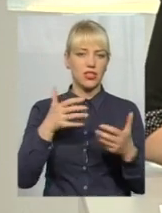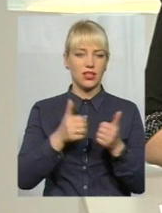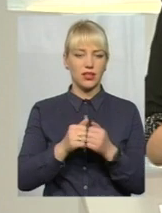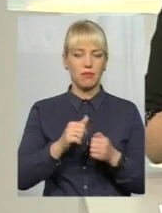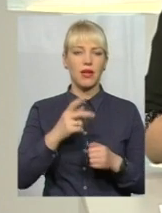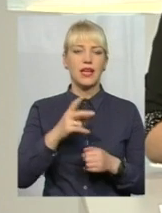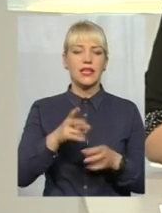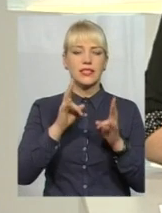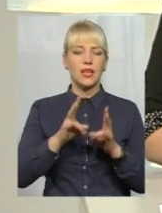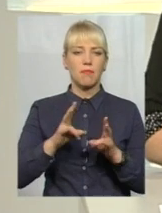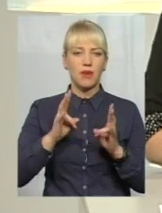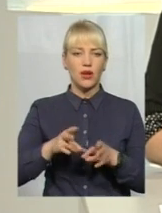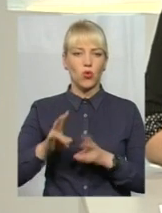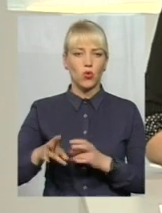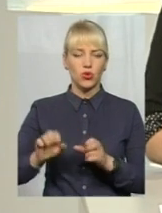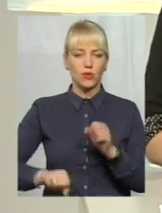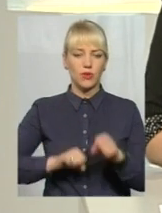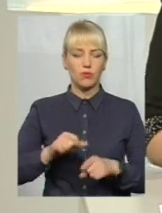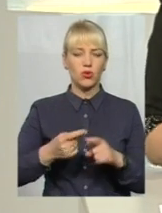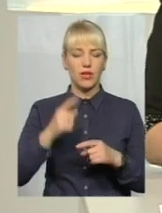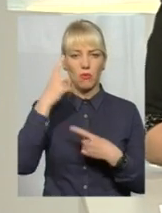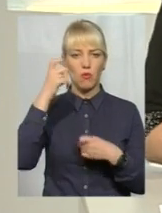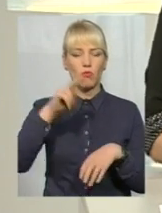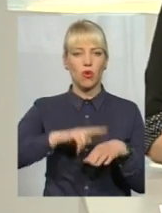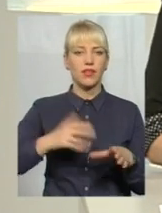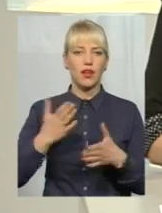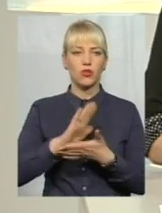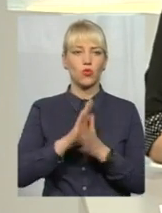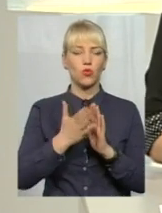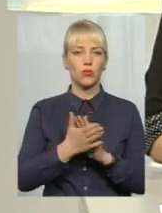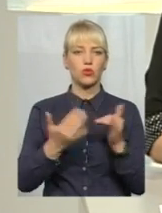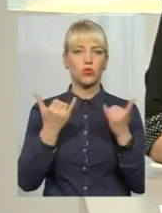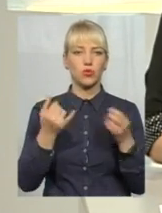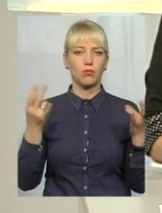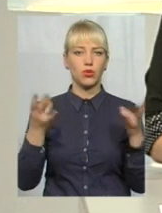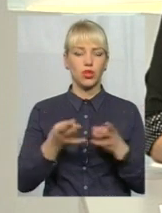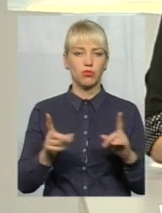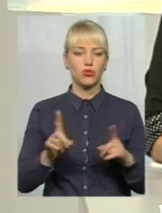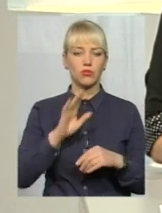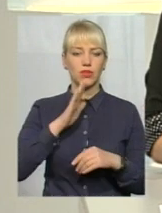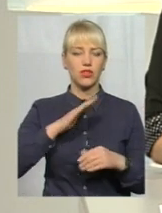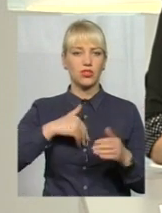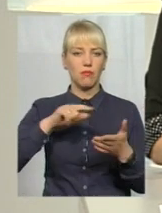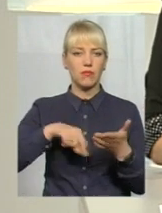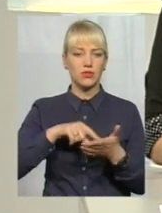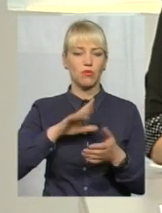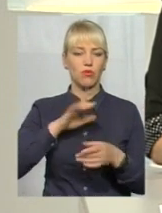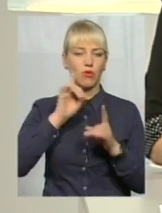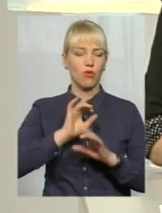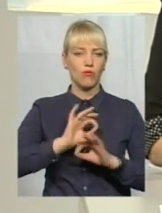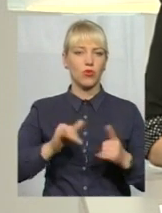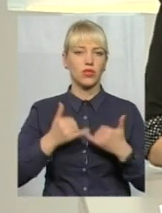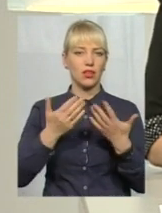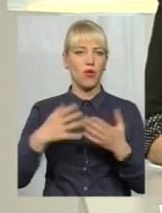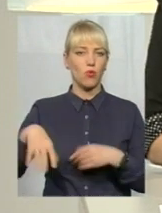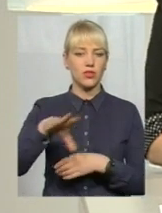нашому місті. Про це повідомляє поліція. Отож, які умови сьогодні потрібні, аби наше місто було комфортне для всіх, говоримо